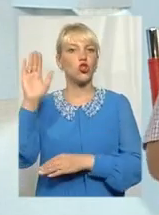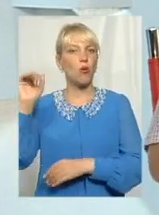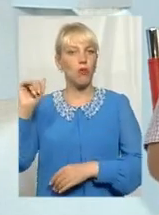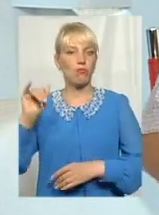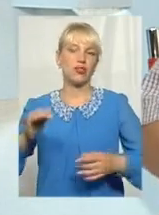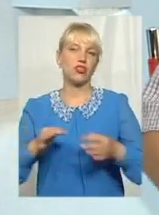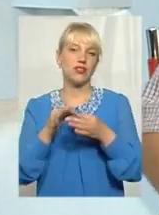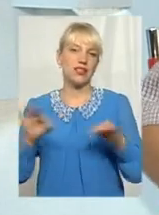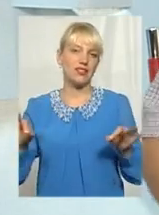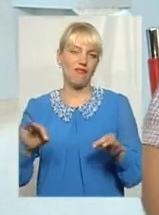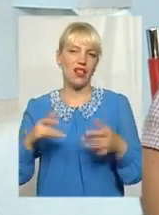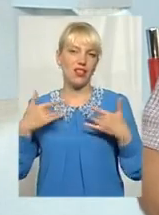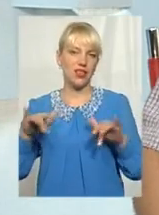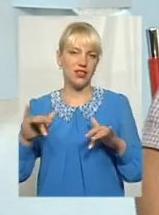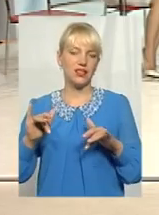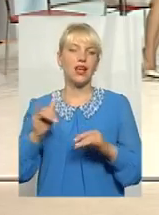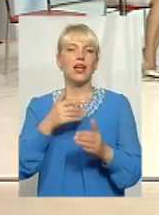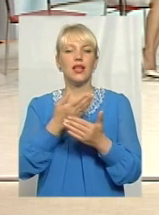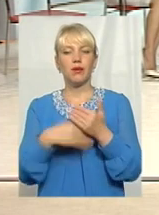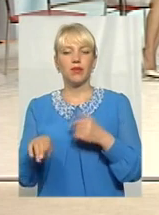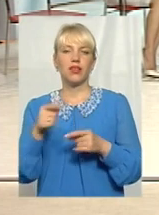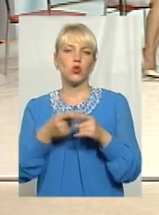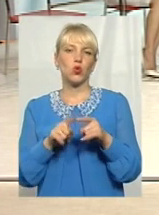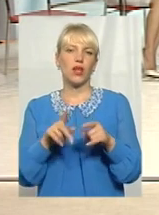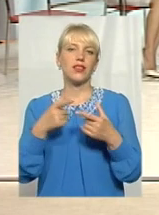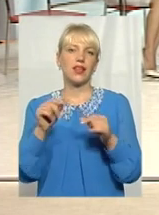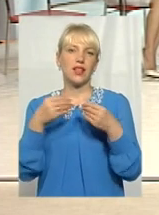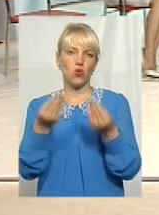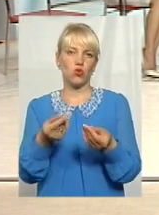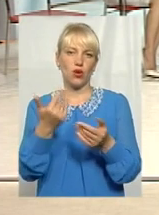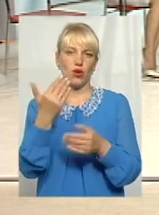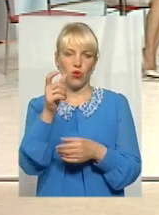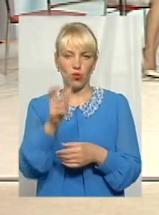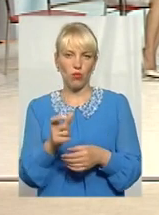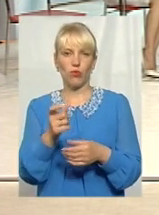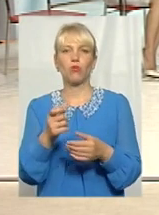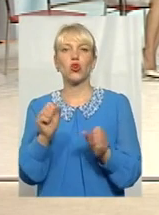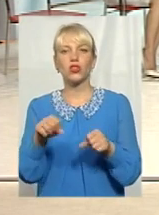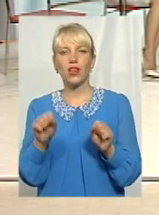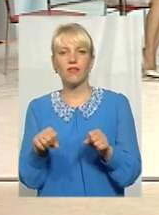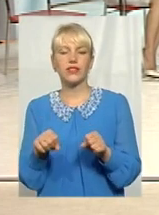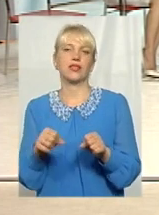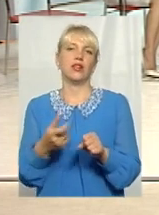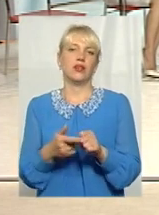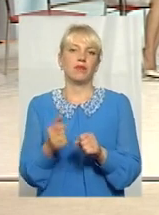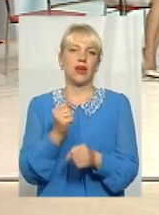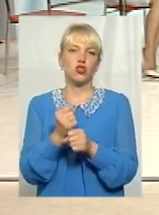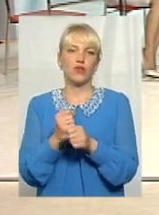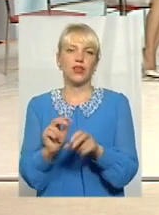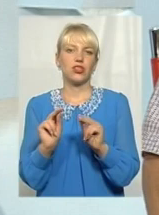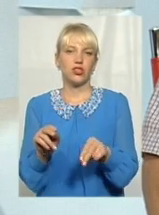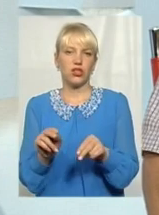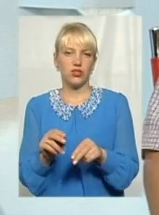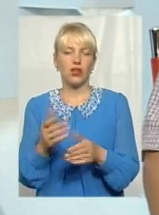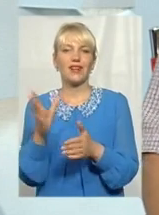звільнитися, піти туди, де дають можливість говорити правду і чесно працювати в телерадіо чи ефірі. Тобто, все залежить лише від нас,